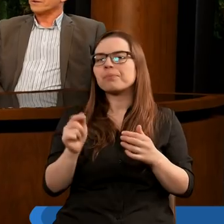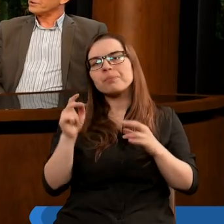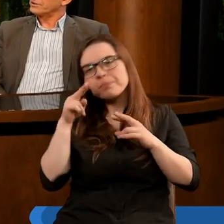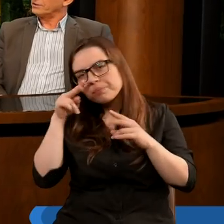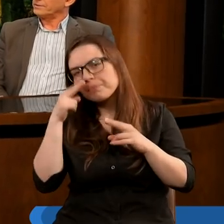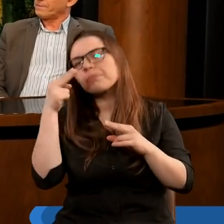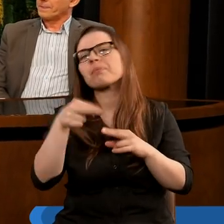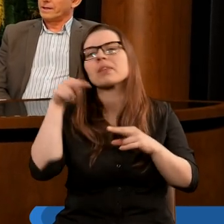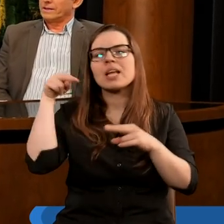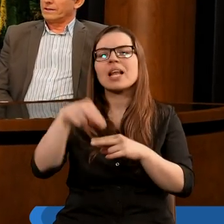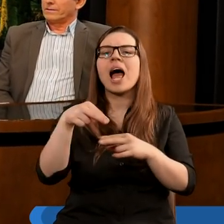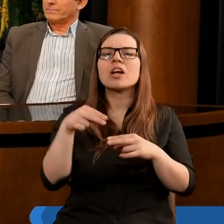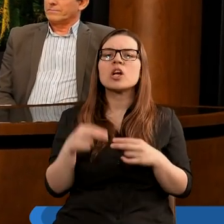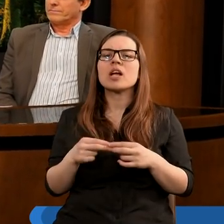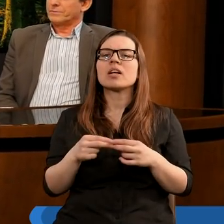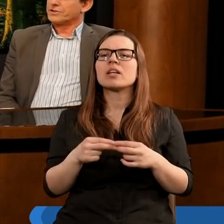zajrzeć do